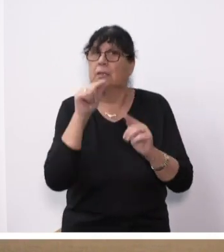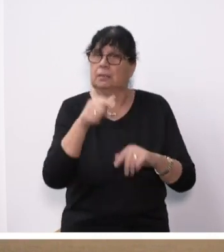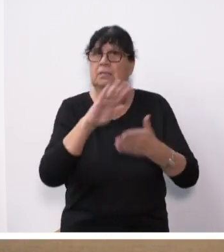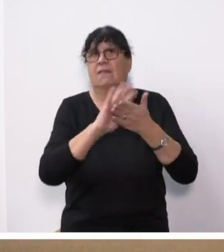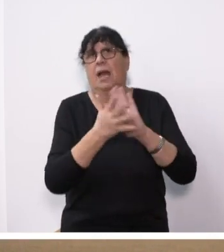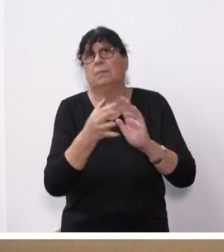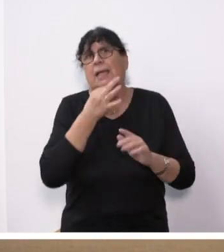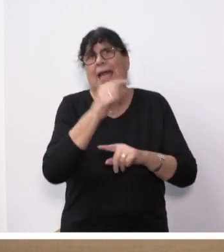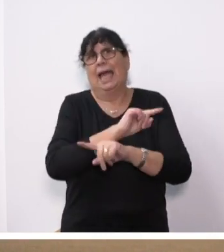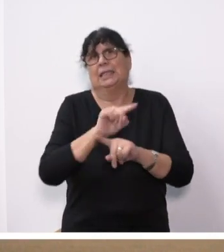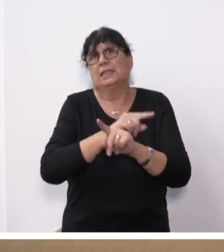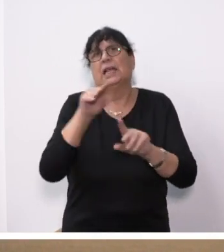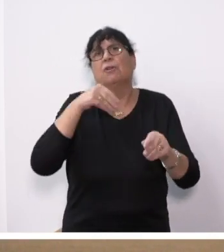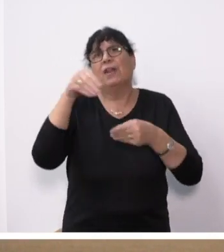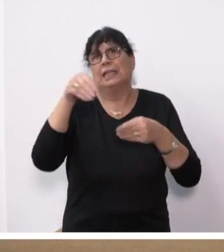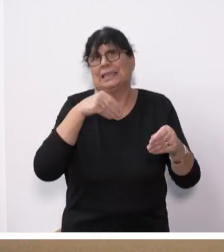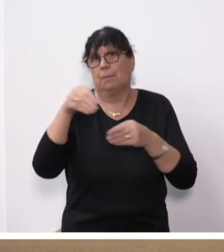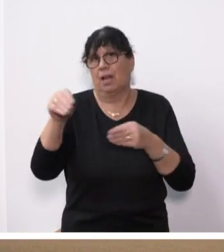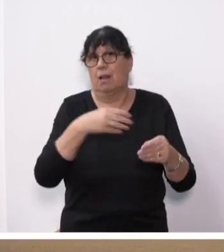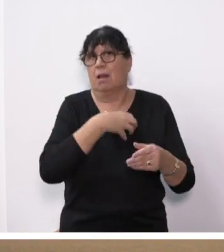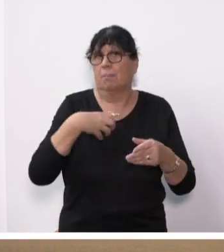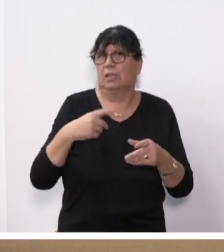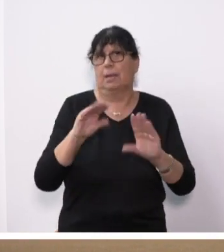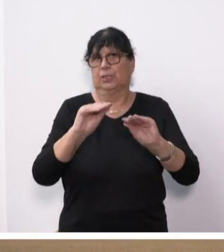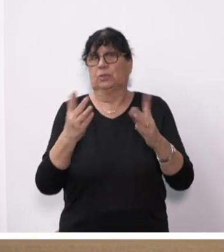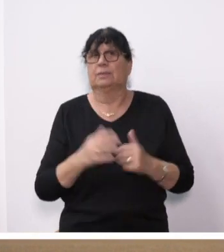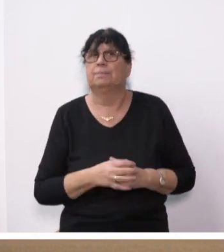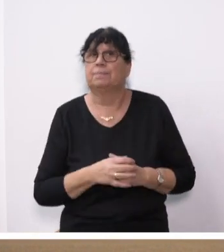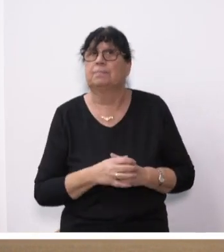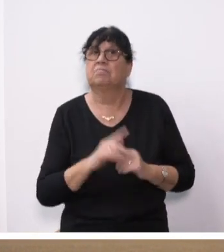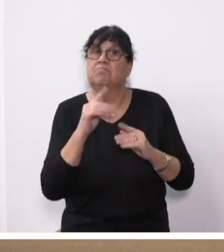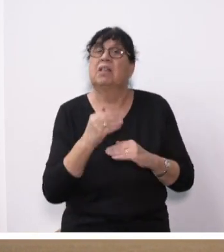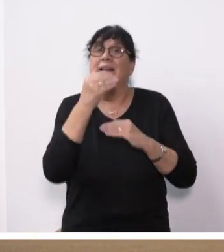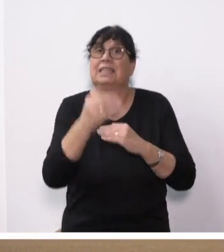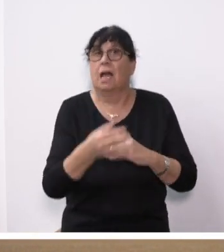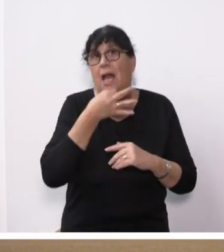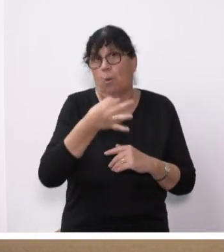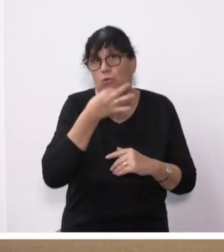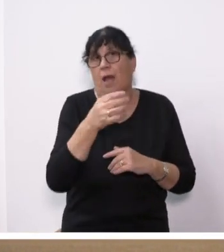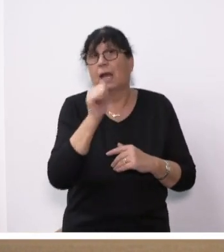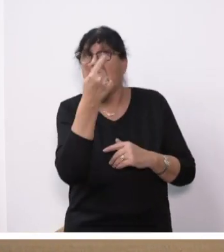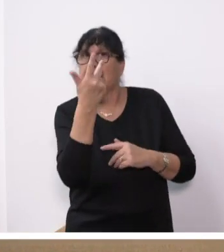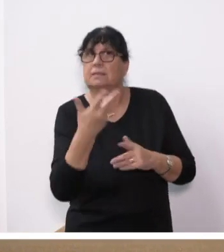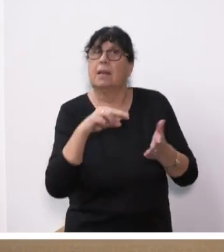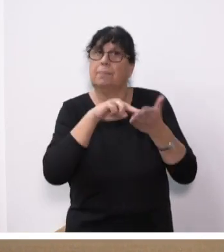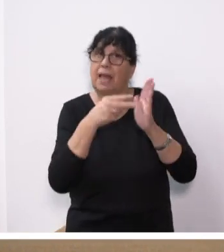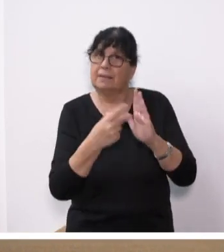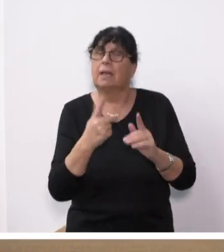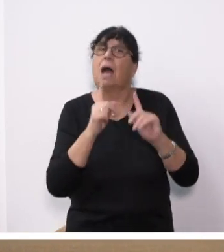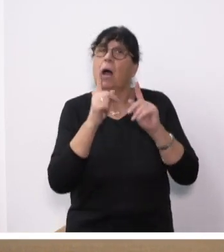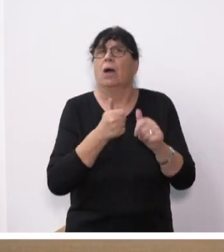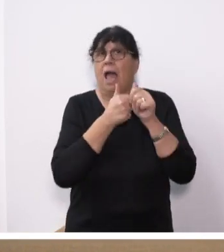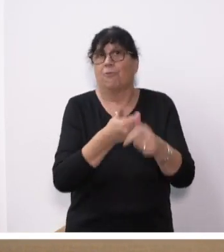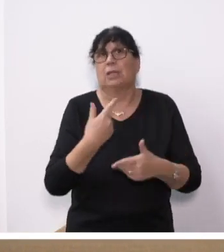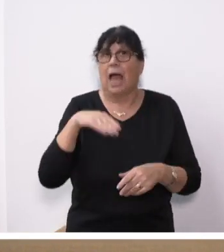Redezeiten flexibel von den Fraktionen verwendet werden. Nach der Aussprache zu den Einzelplänen erfolgt auch jeweils